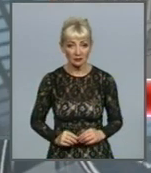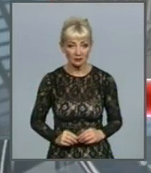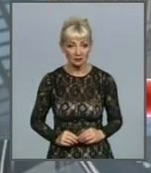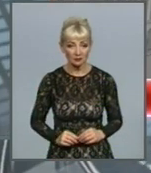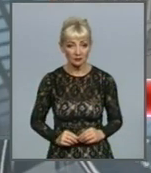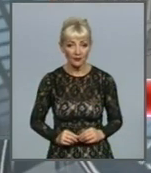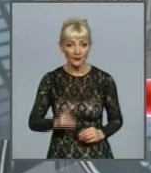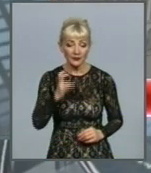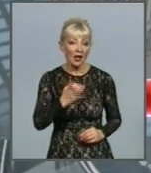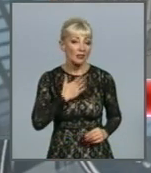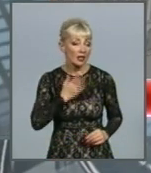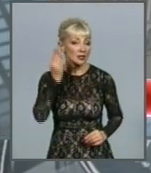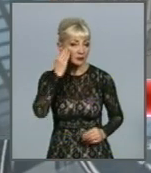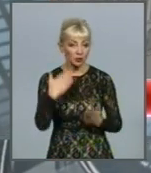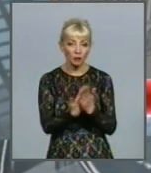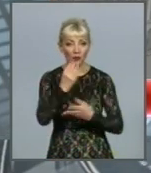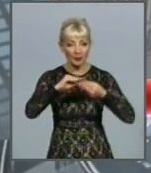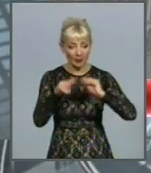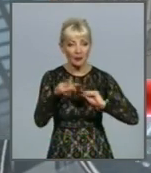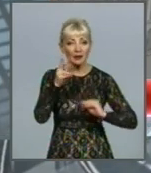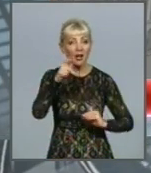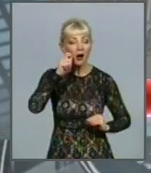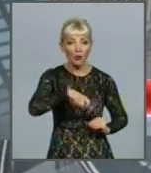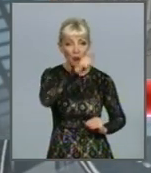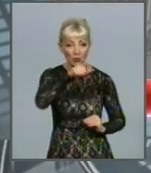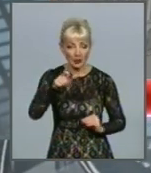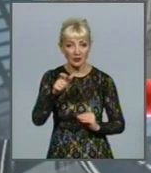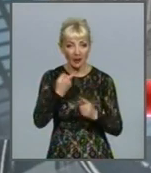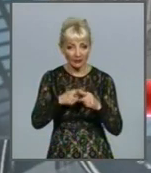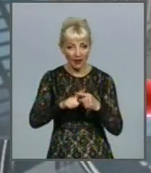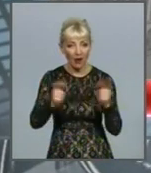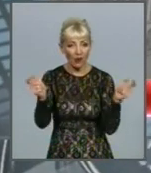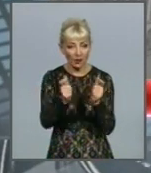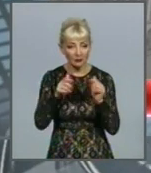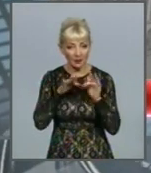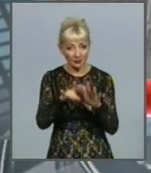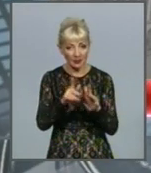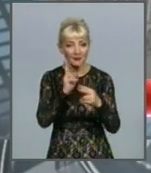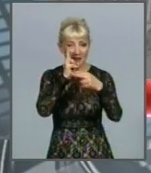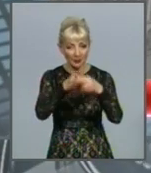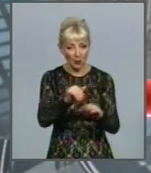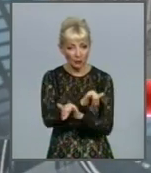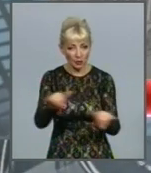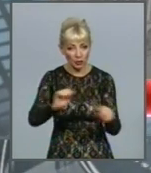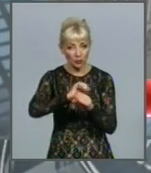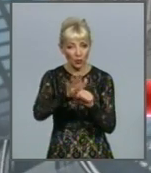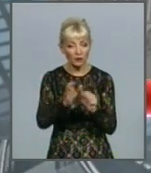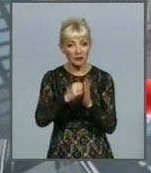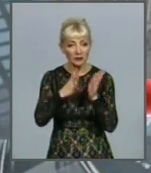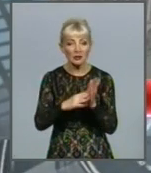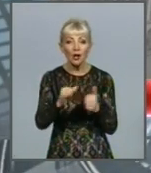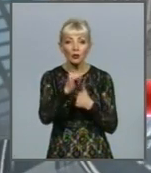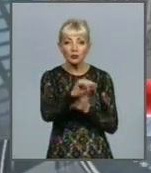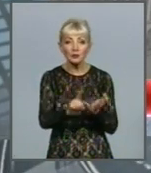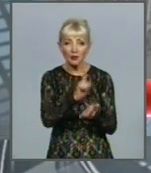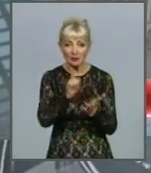На наш погляд, новою проблемою для українців стали карантинні заходи щодо запобігання поширенню COVID-19. Особливо